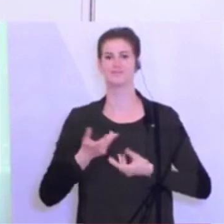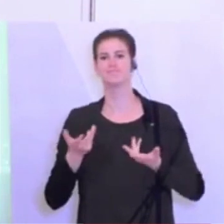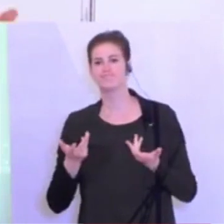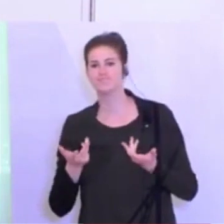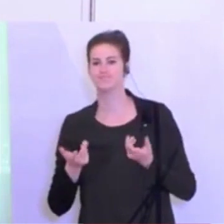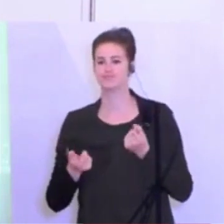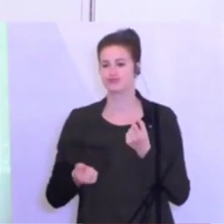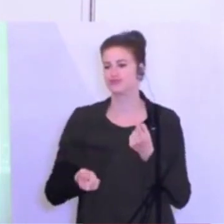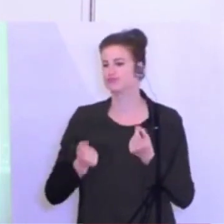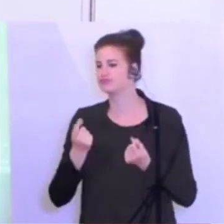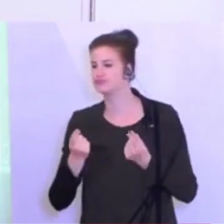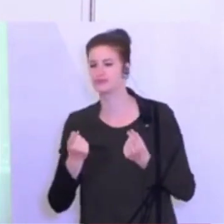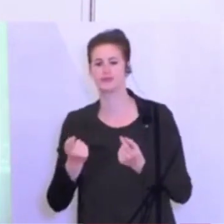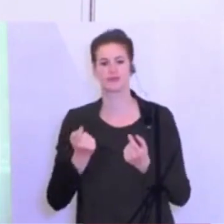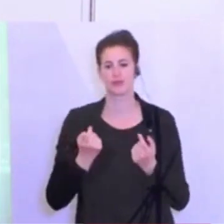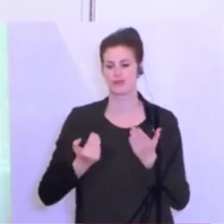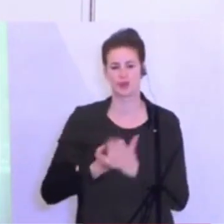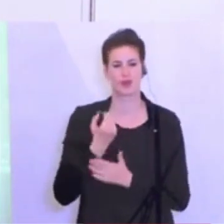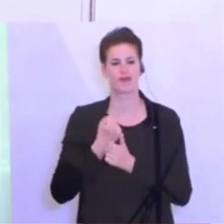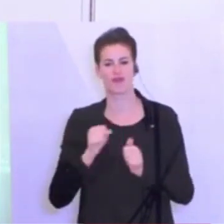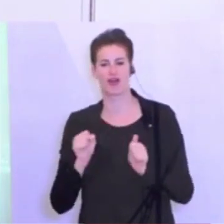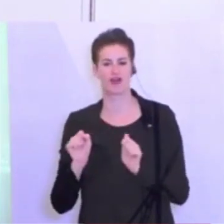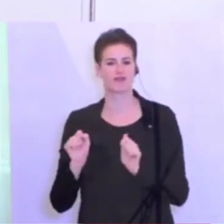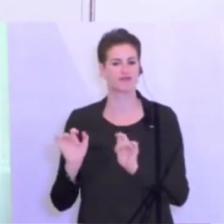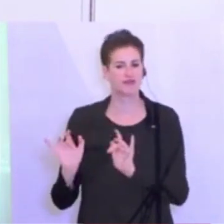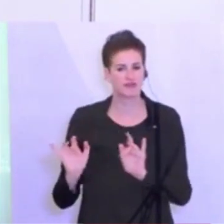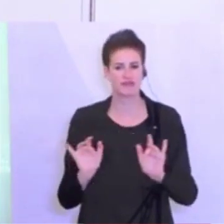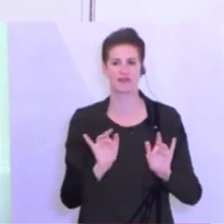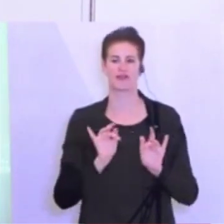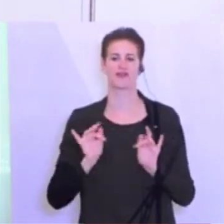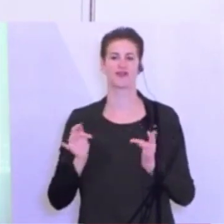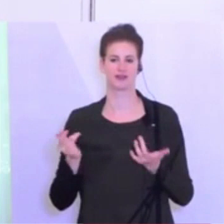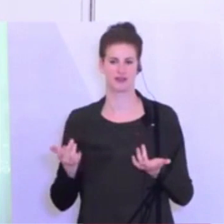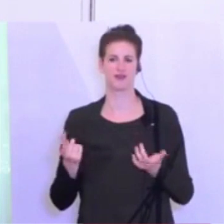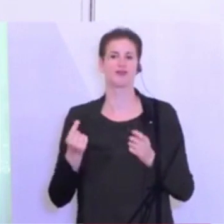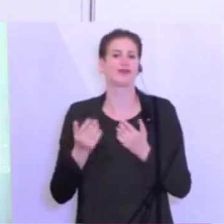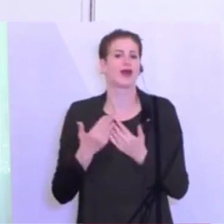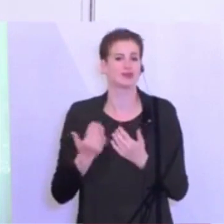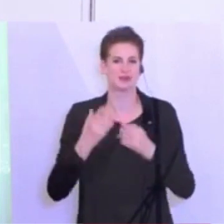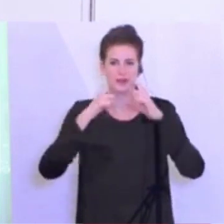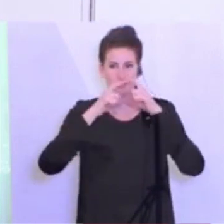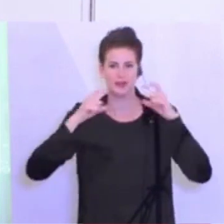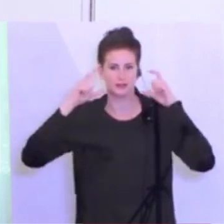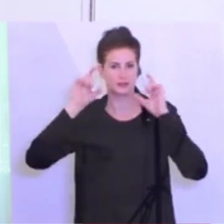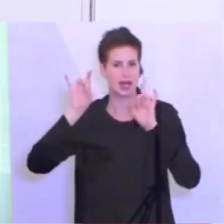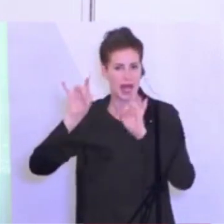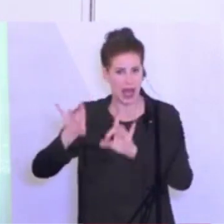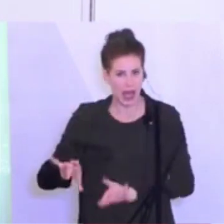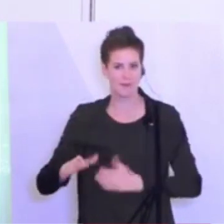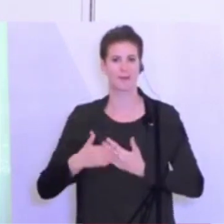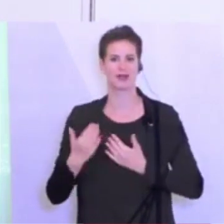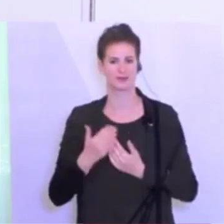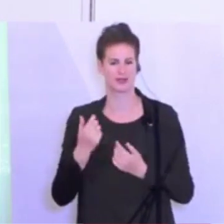entsteht und symbolisch nach geradezu mit dem weiteren Ablegen des Mund und Nasenschutzes, mit dieser wiedergewonnenen